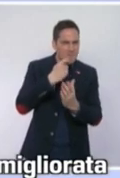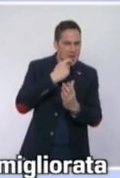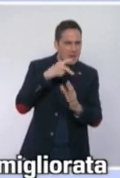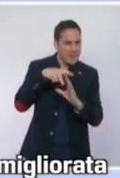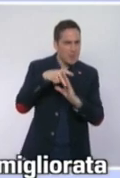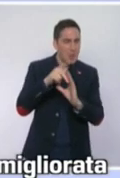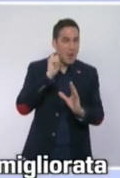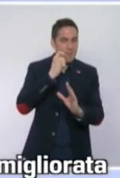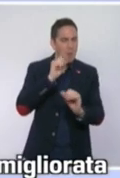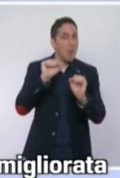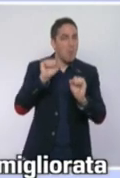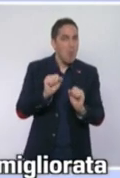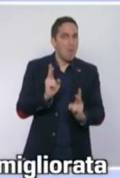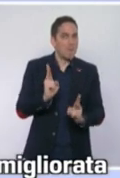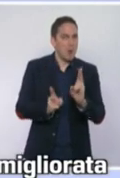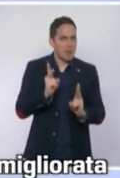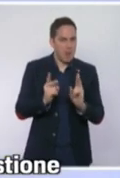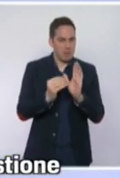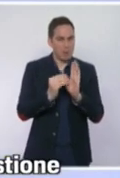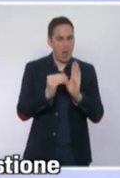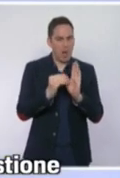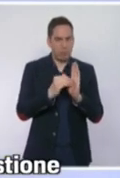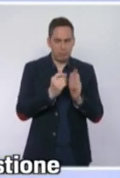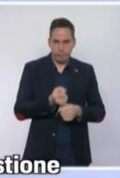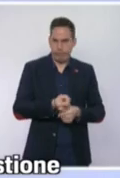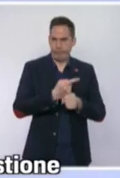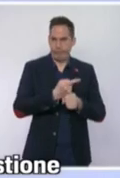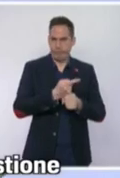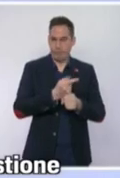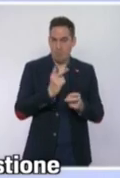'hôpital pour que nous puissions lever le pass vaccinal, peut-être aussi avancer sur la question du port du masque.